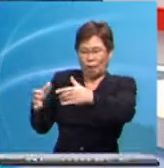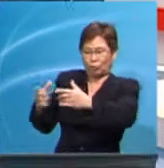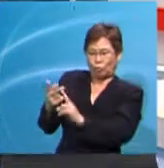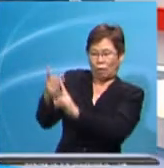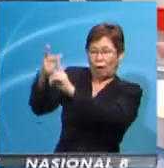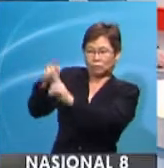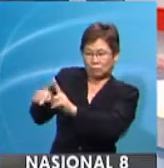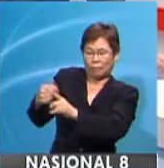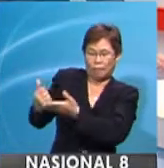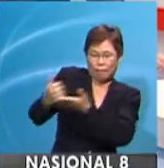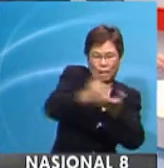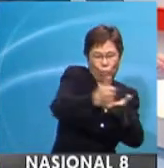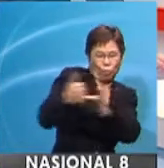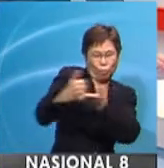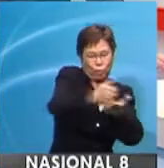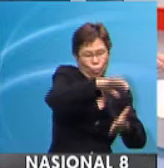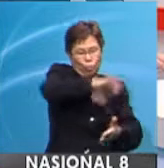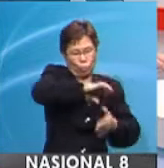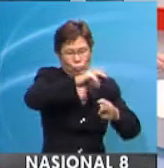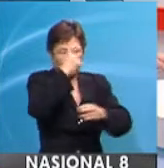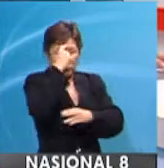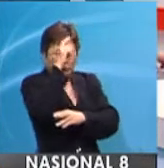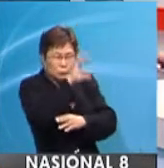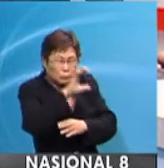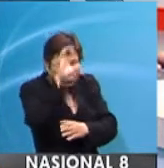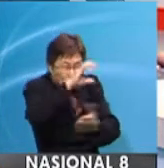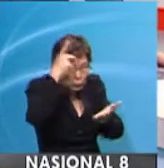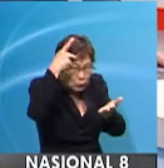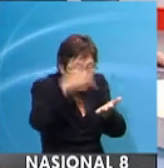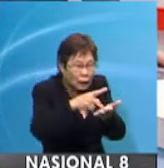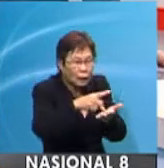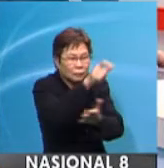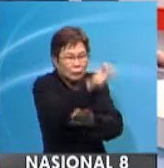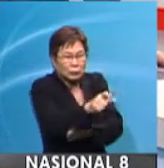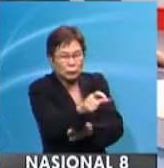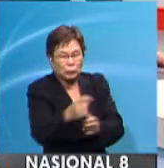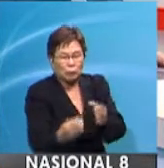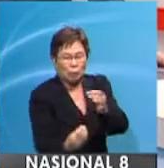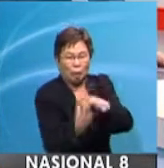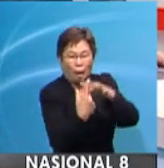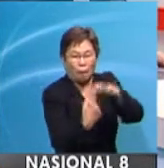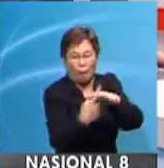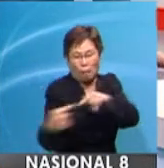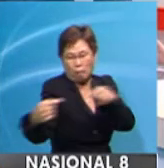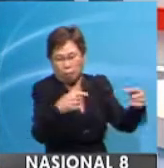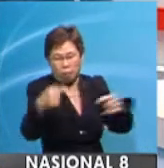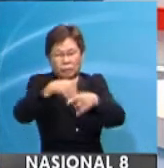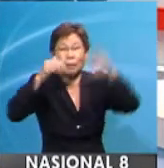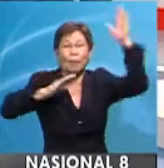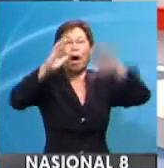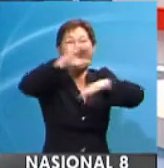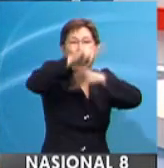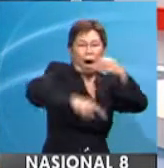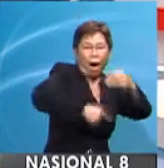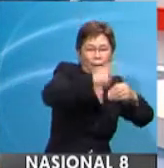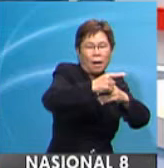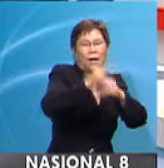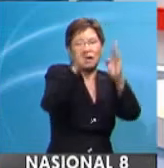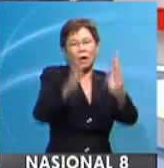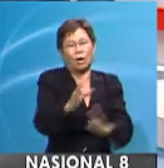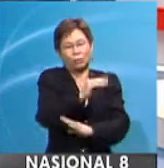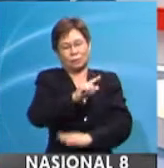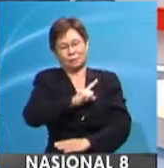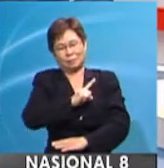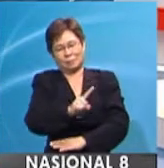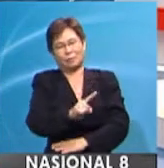turut membantu polis mengesan suspek yang cuba mencetuskan ketegangan dalam negara dengan menyentuh isu berkaitan kaum dan